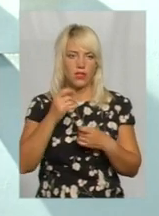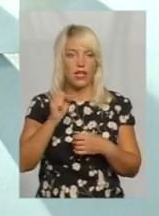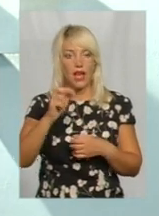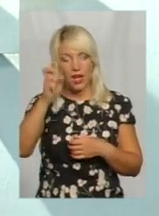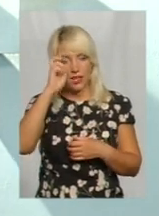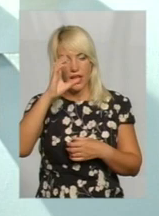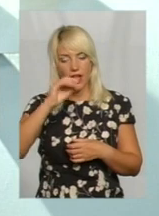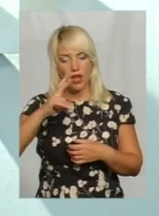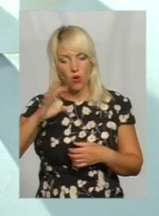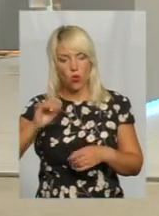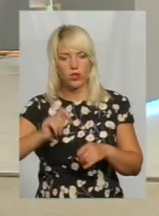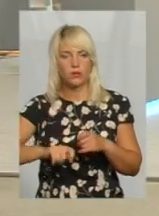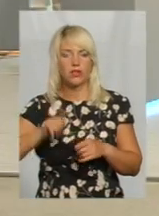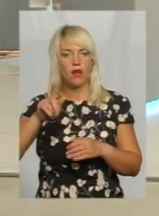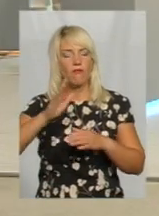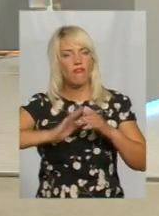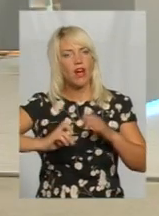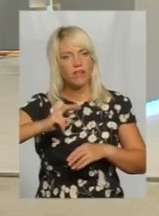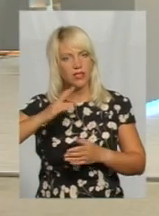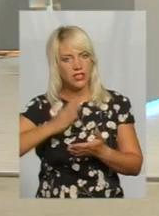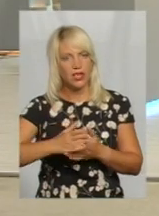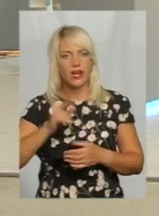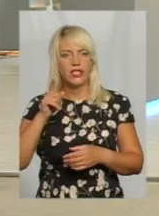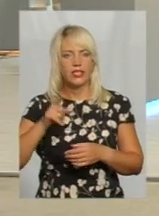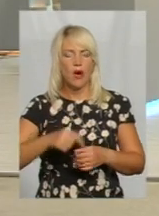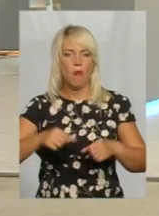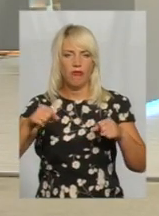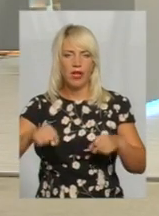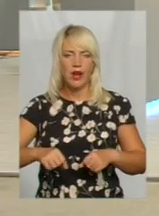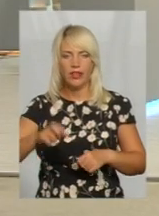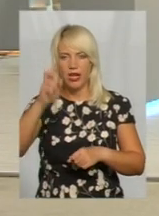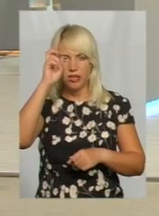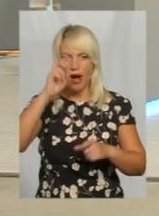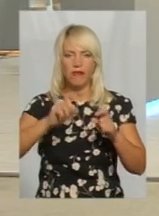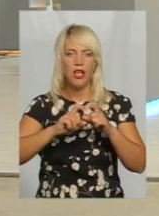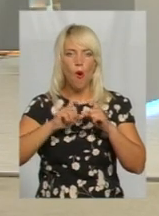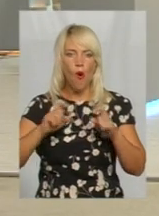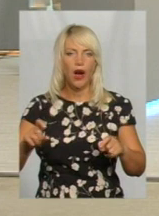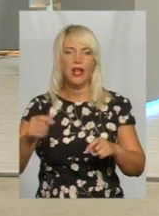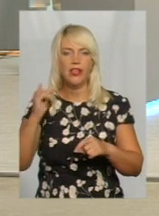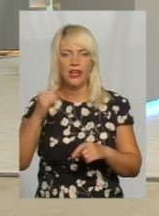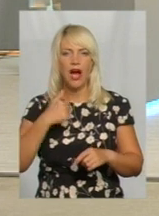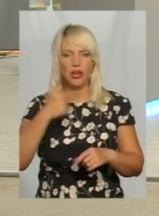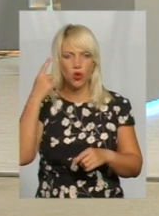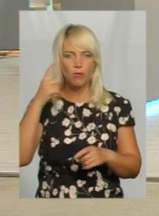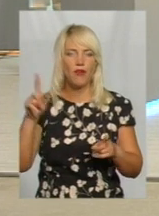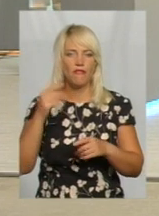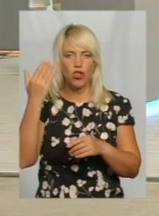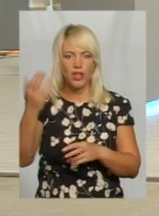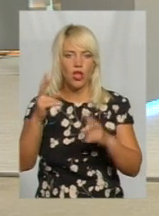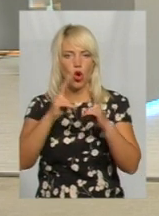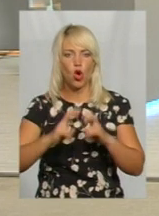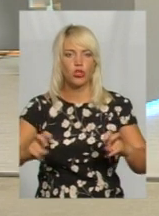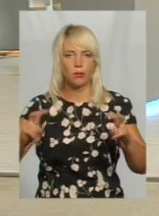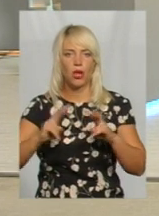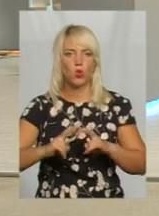Державна екологічна інспекція, там є фахівці. Це якраз уповноважений державний орган. Я так думаю, вони розберуться в